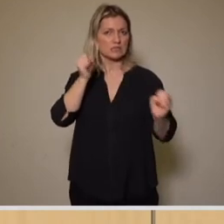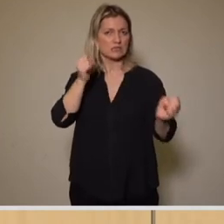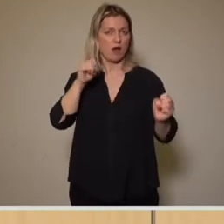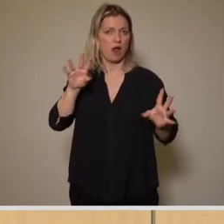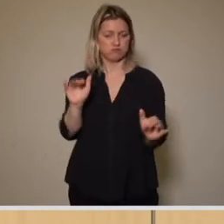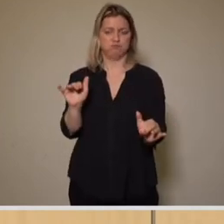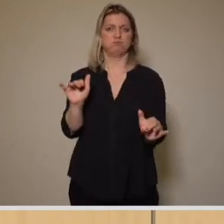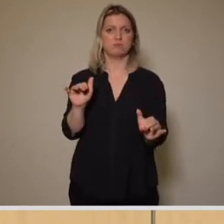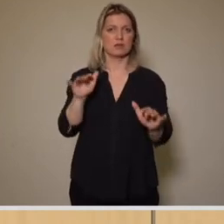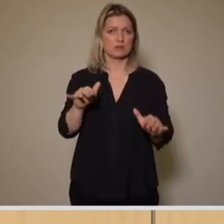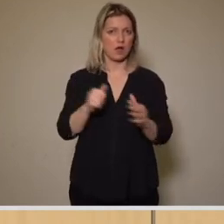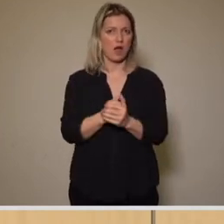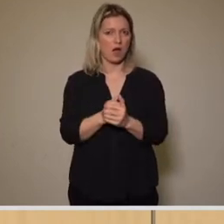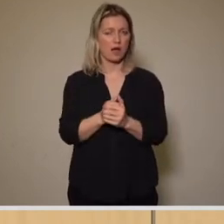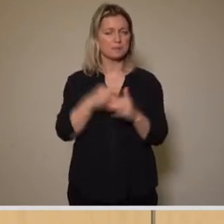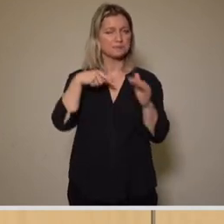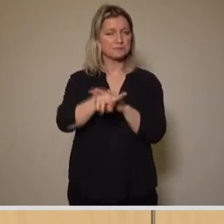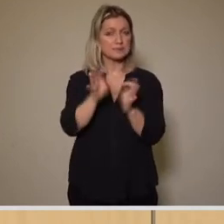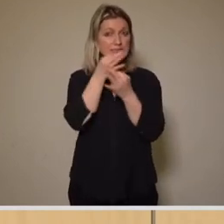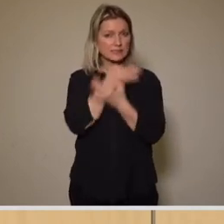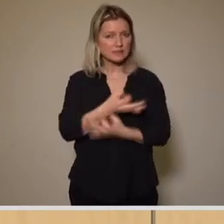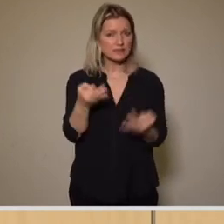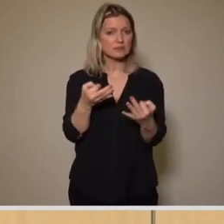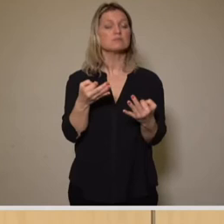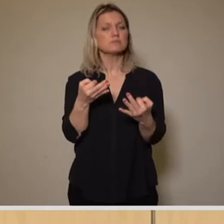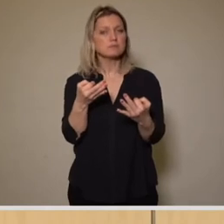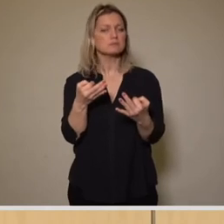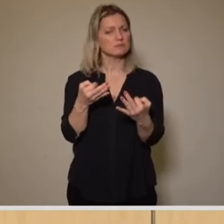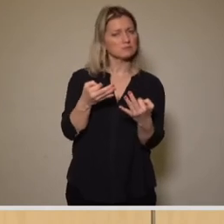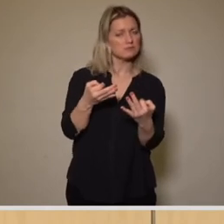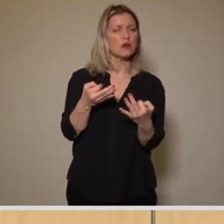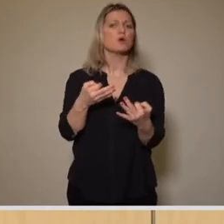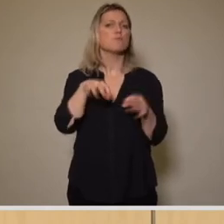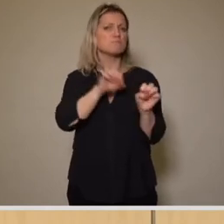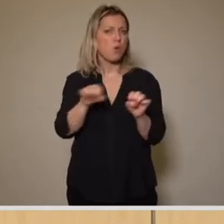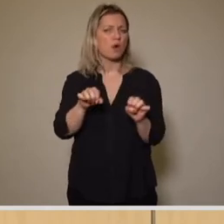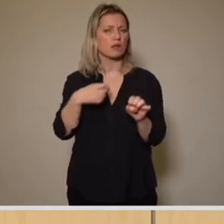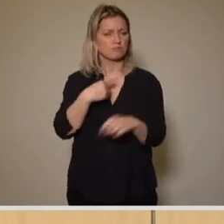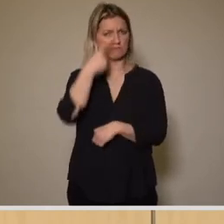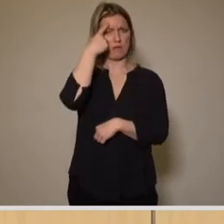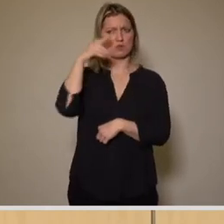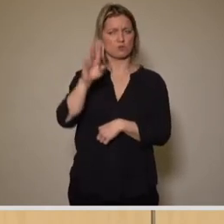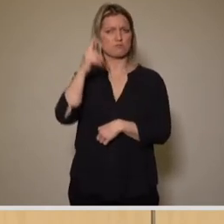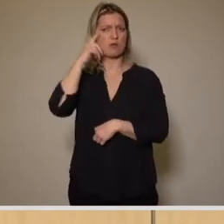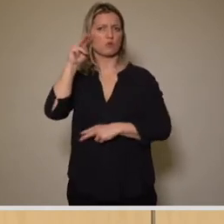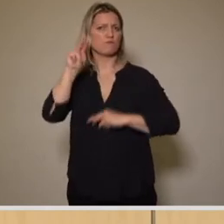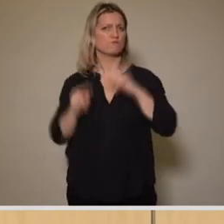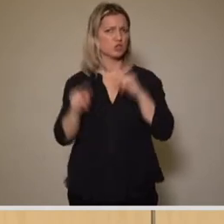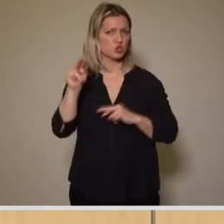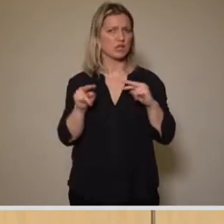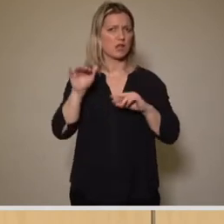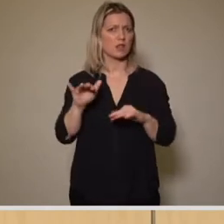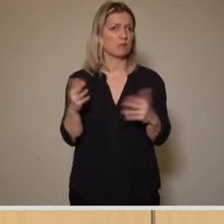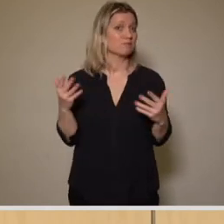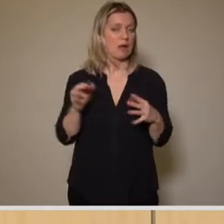auch wenn man im Detail und vielleicht auch manchmal in Grundsatzfragen unterschiedliche Positionen bei der Thematik hat, ist es